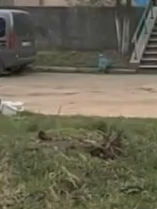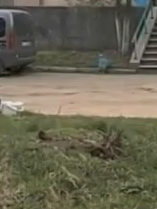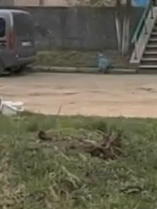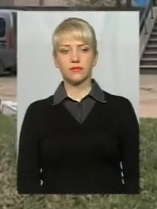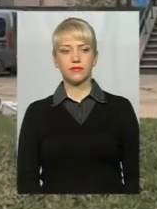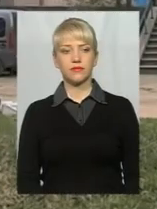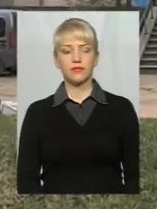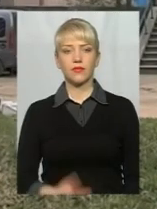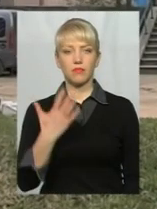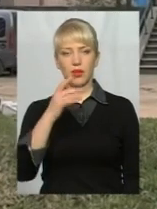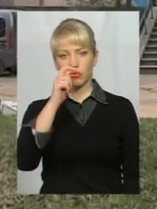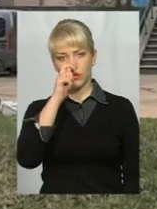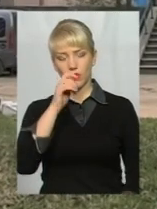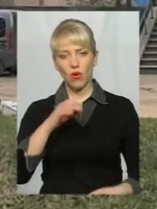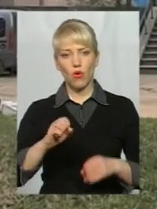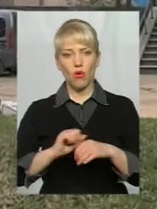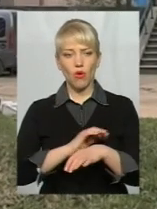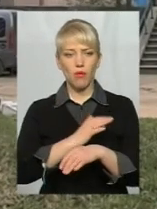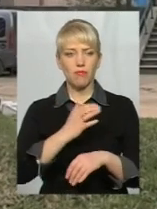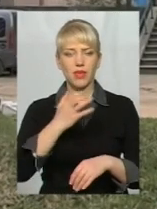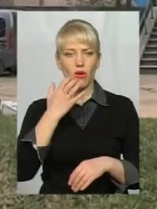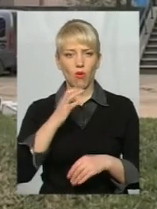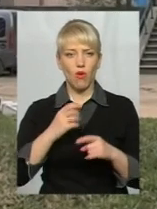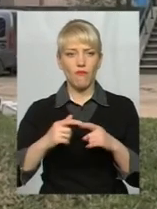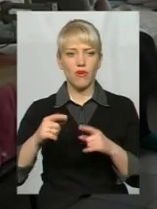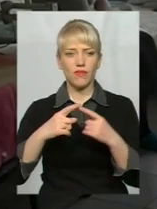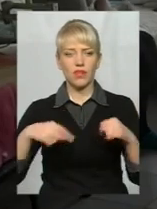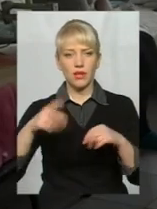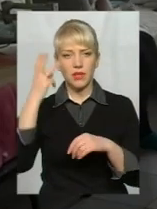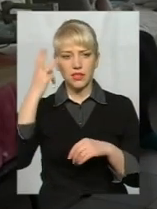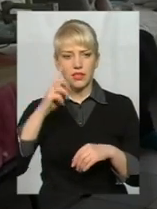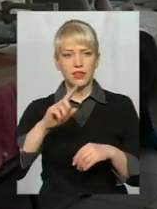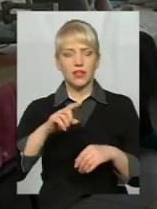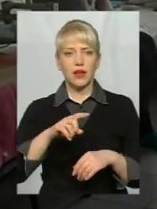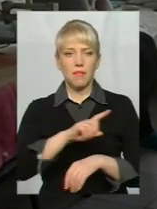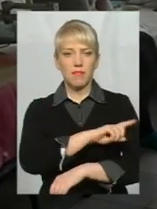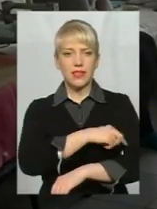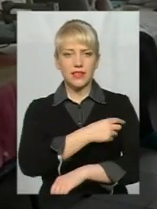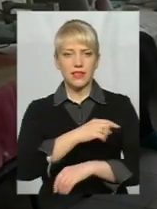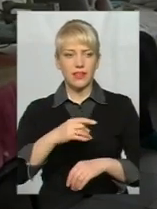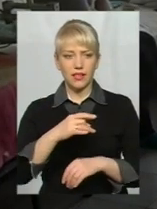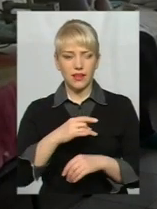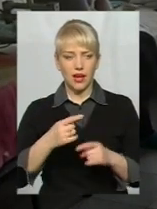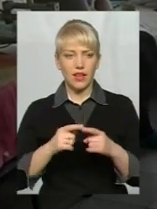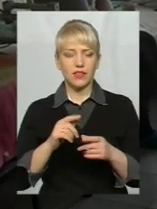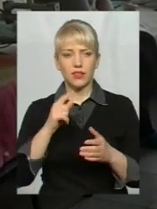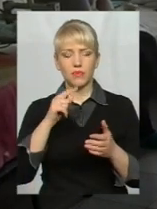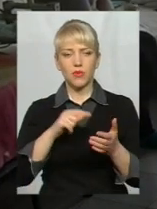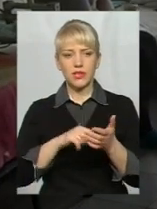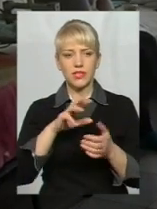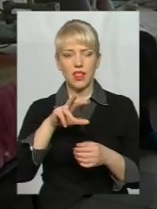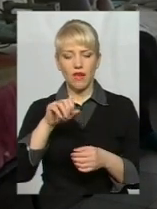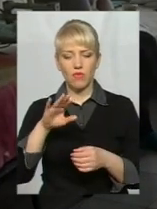5 квітня в опікове відділення Хмельницької обласної лікарні поступив 13-річний мешканець Славути. У хлопця були важкі опіки